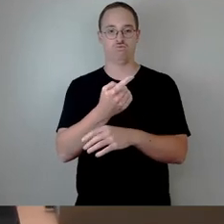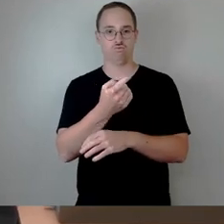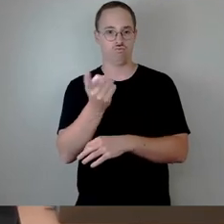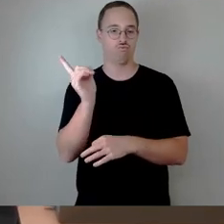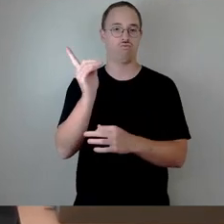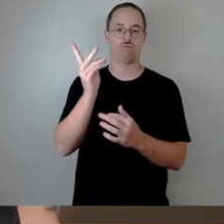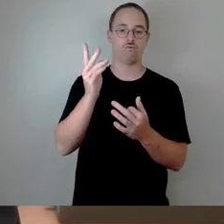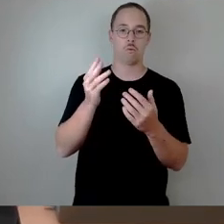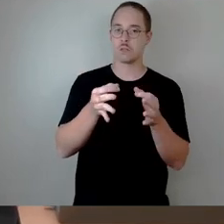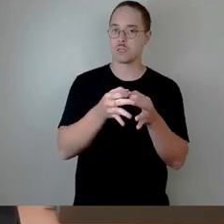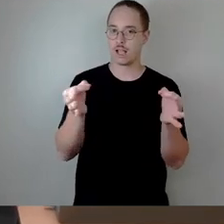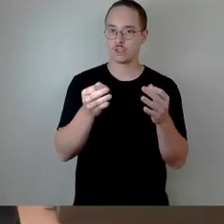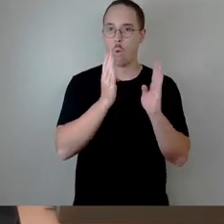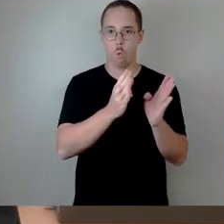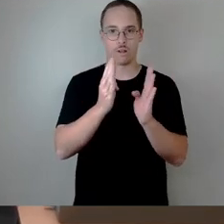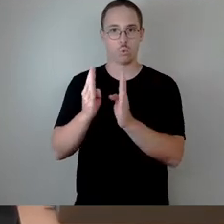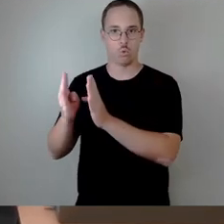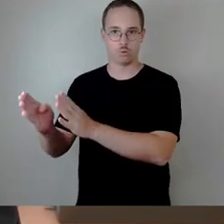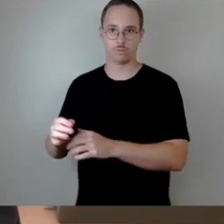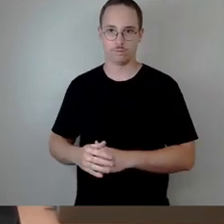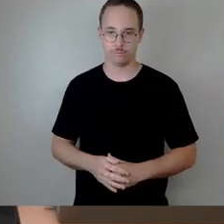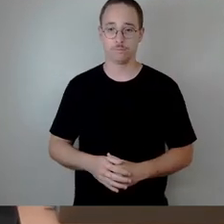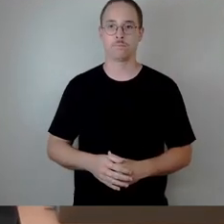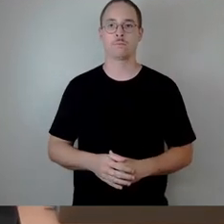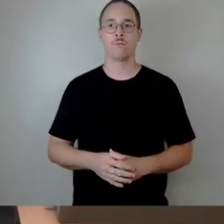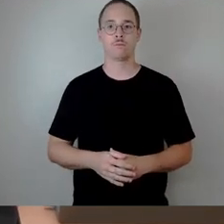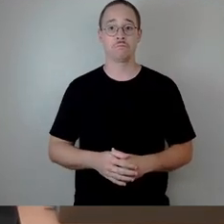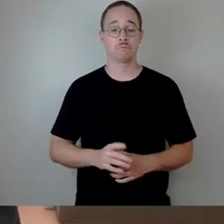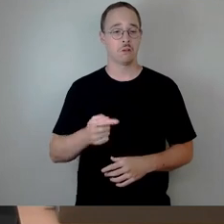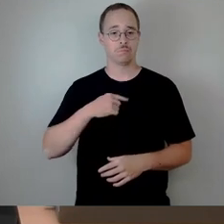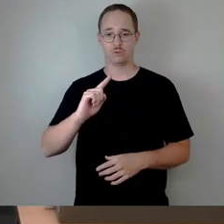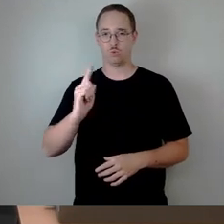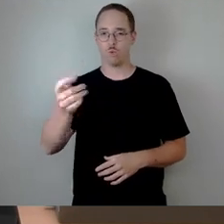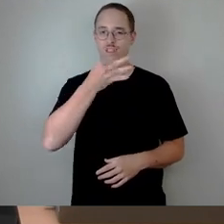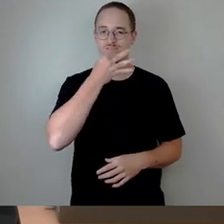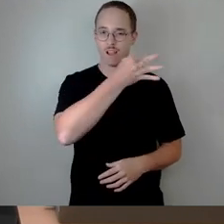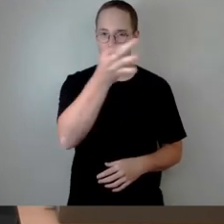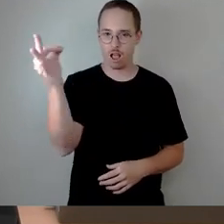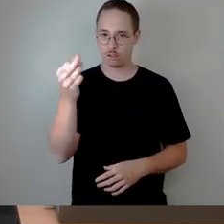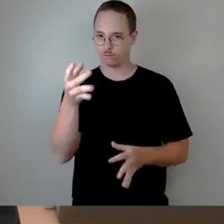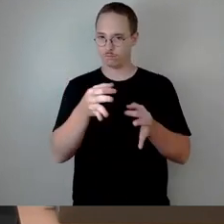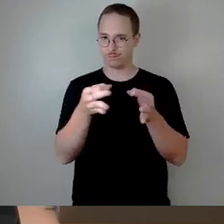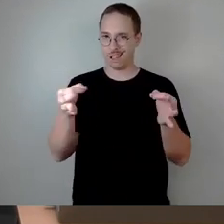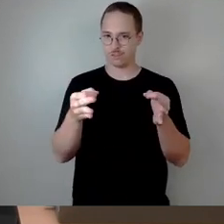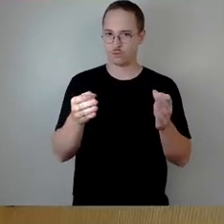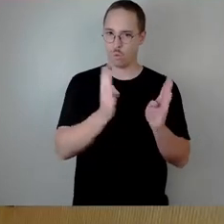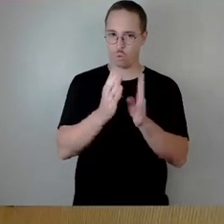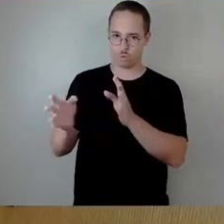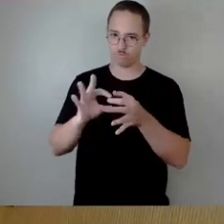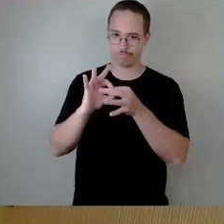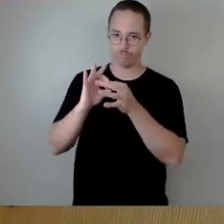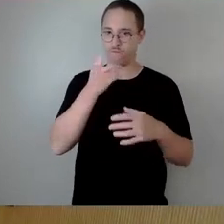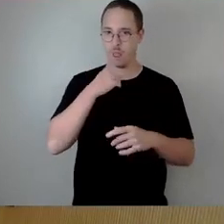Tagesordnung. Dazu darf ich zunächst fragen, ob es ihrerseits zur Tagesordnung noch Anträge gibt.